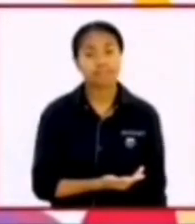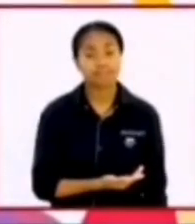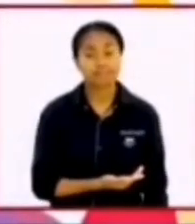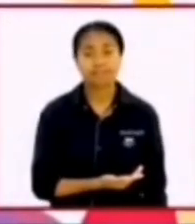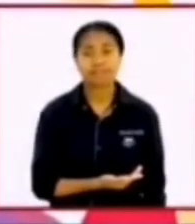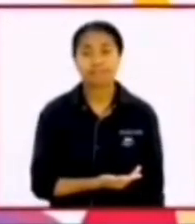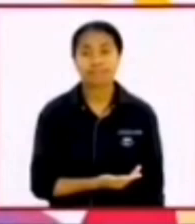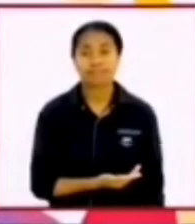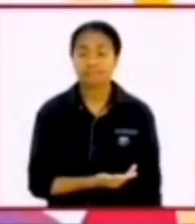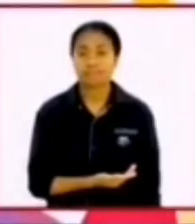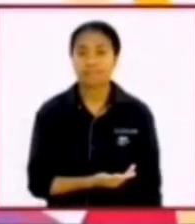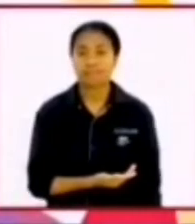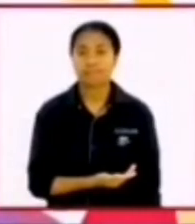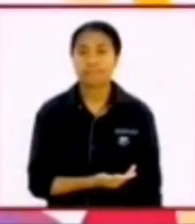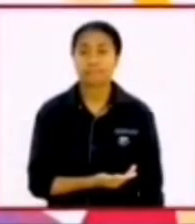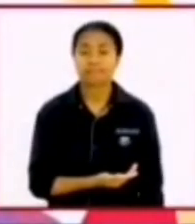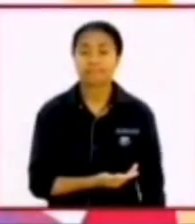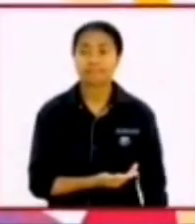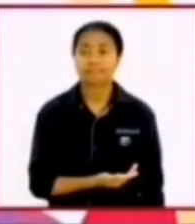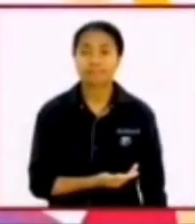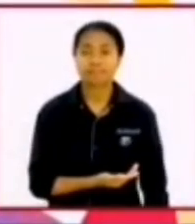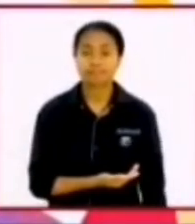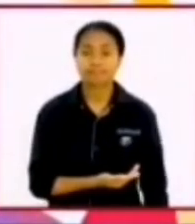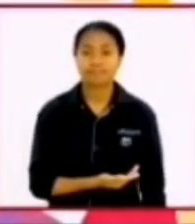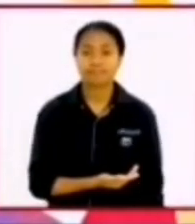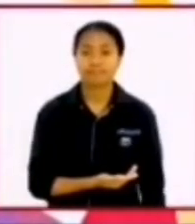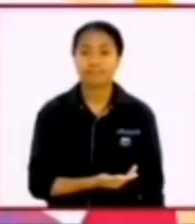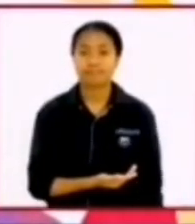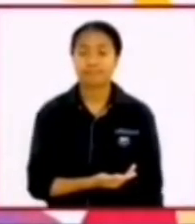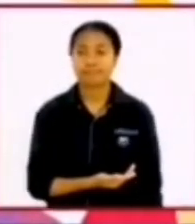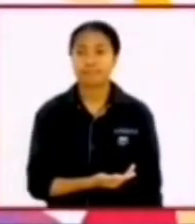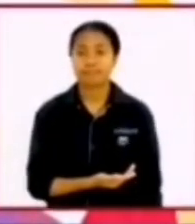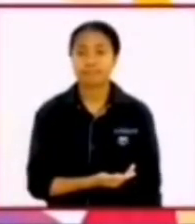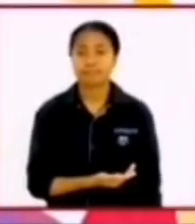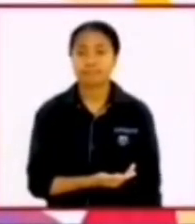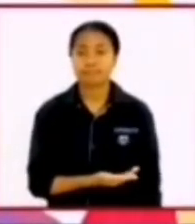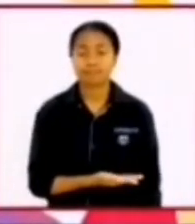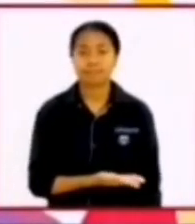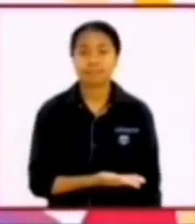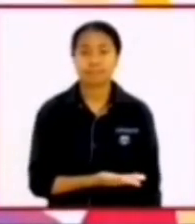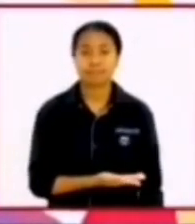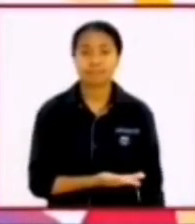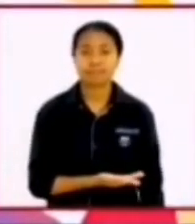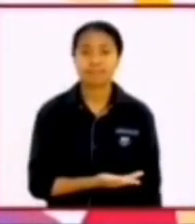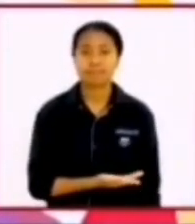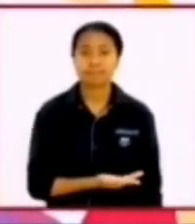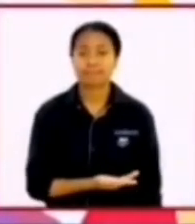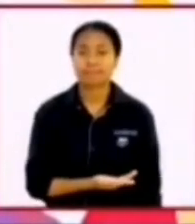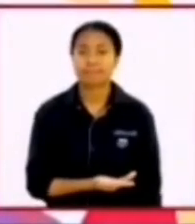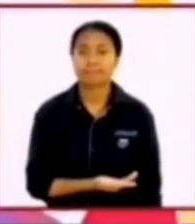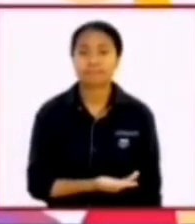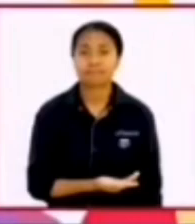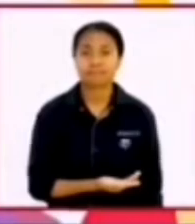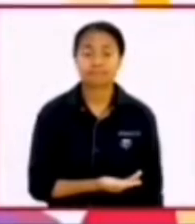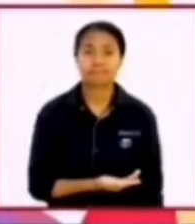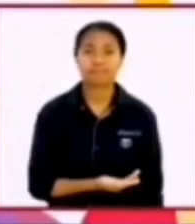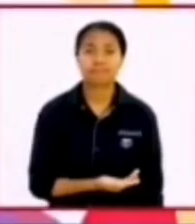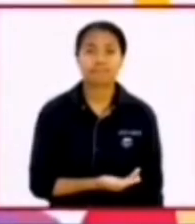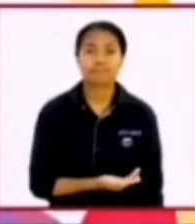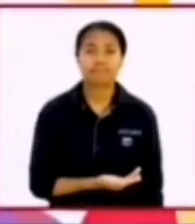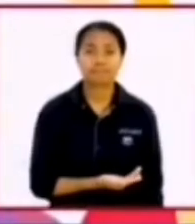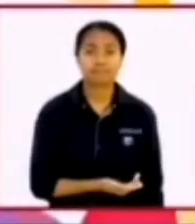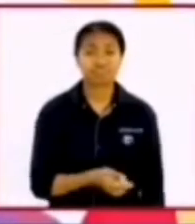dan hina bagi dunia dipilih Allah bahkan apa yang tidak berarti dipilih Allah untuk meniadakan yang berarti